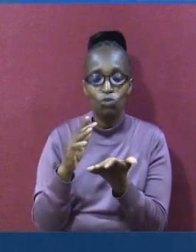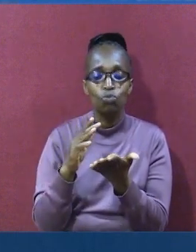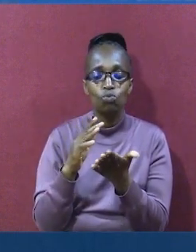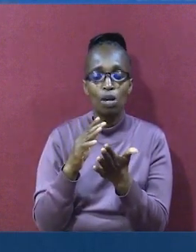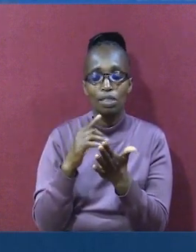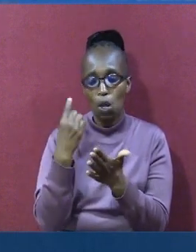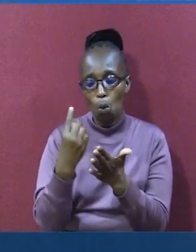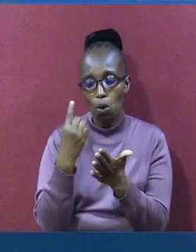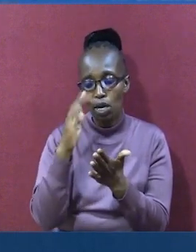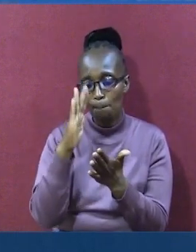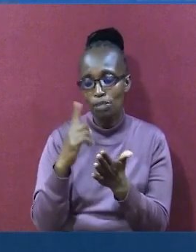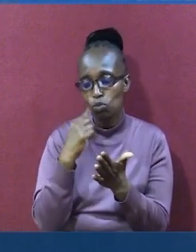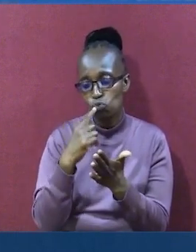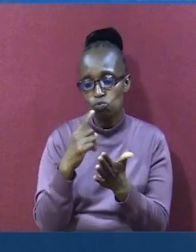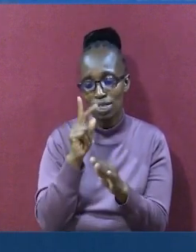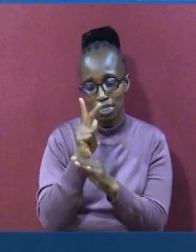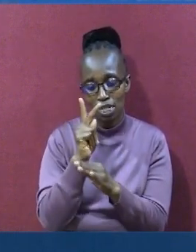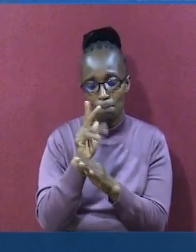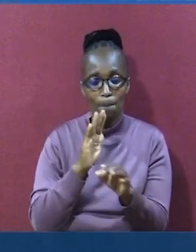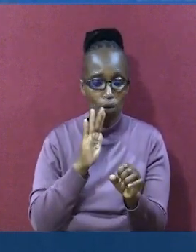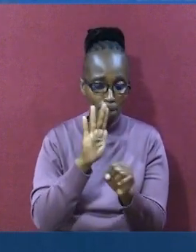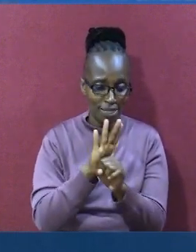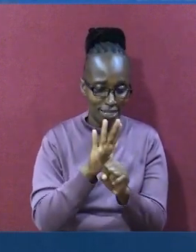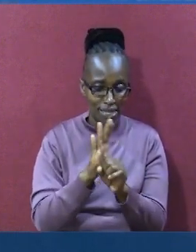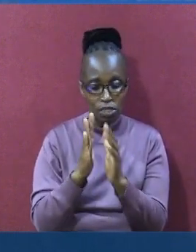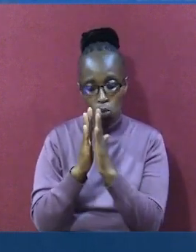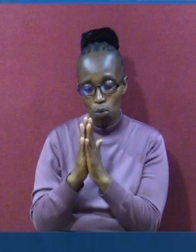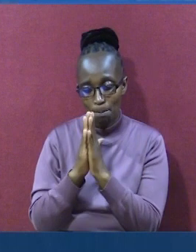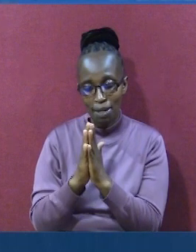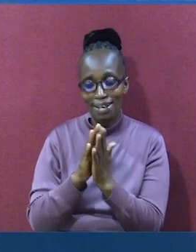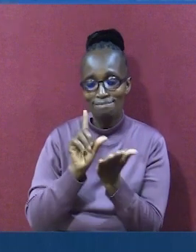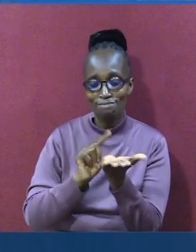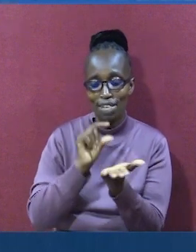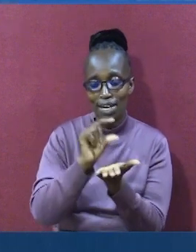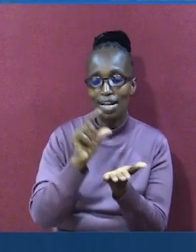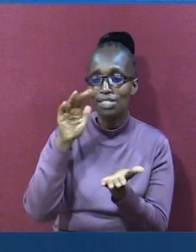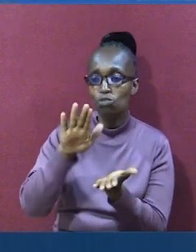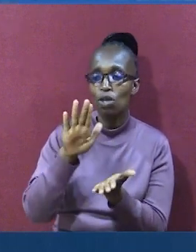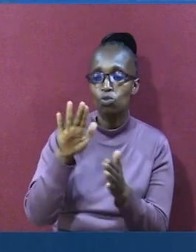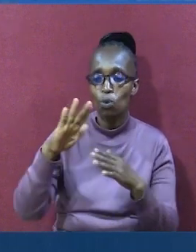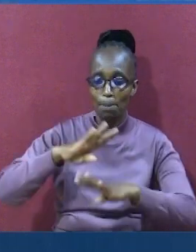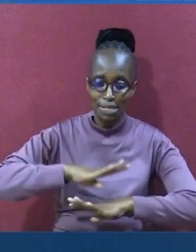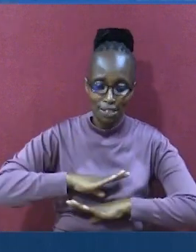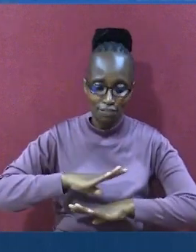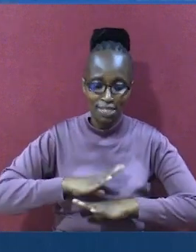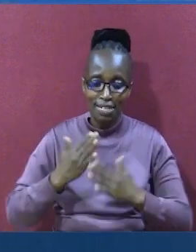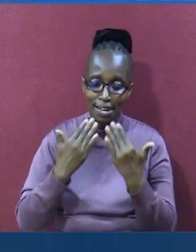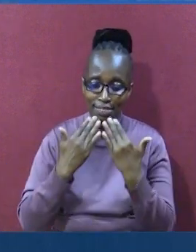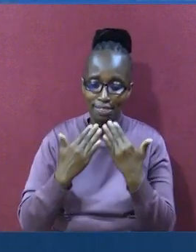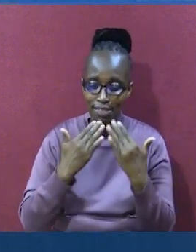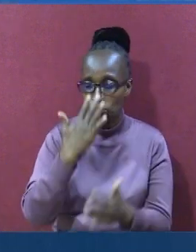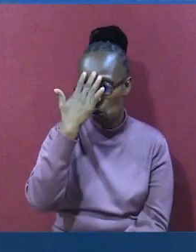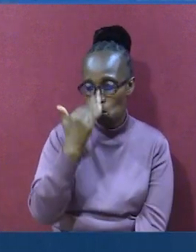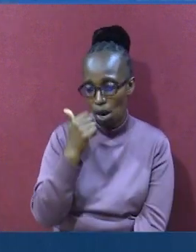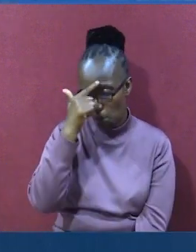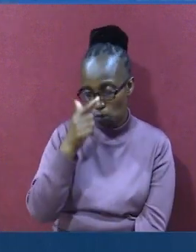Na ata ahadi zako. Ulizo wapa watumishi wako. Nema yako buwana. Ikaweze kuwa juu ya mtanza maji. Asande. Ni